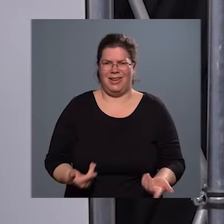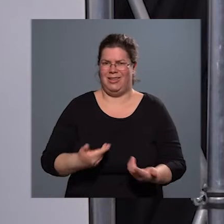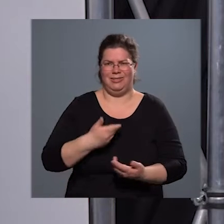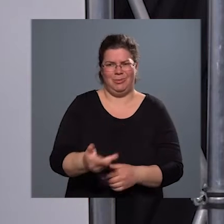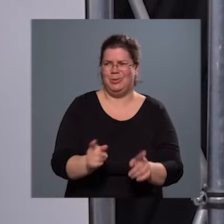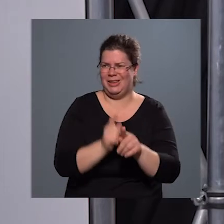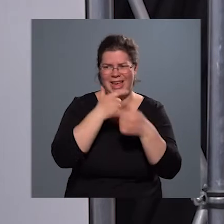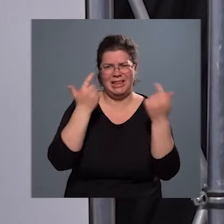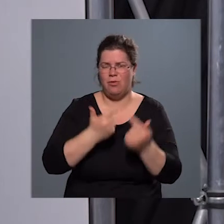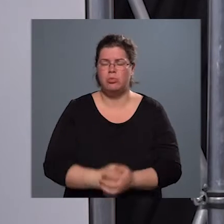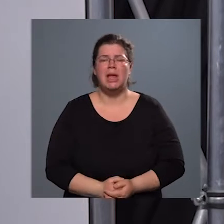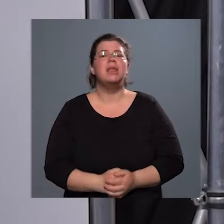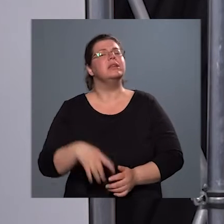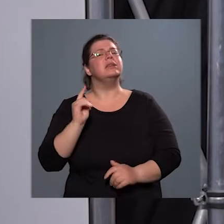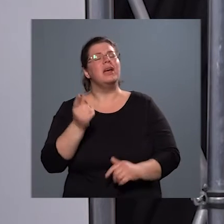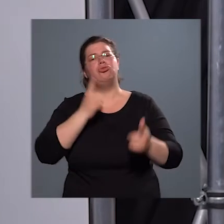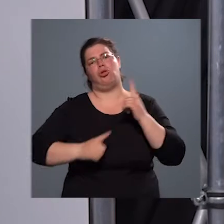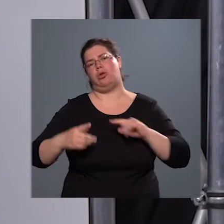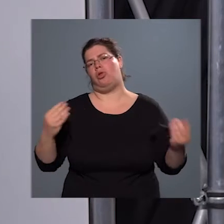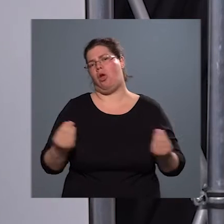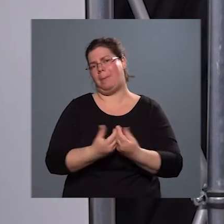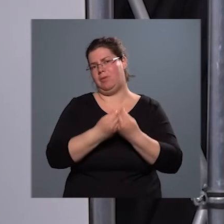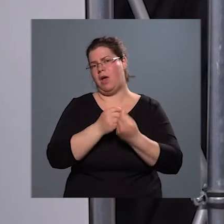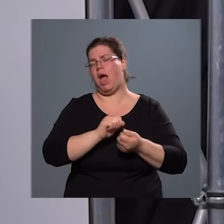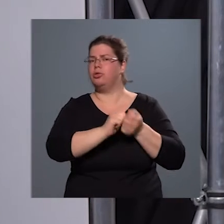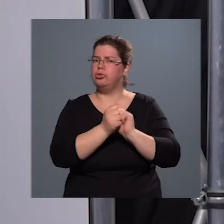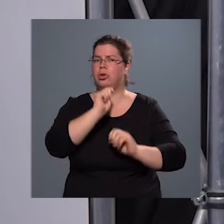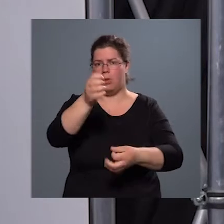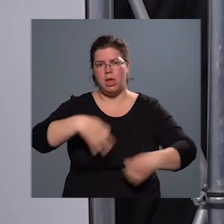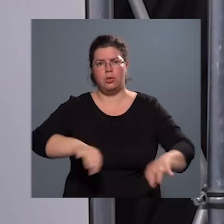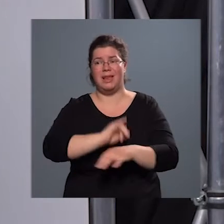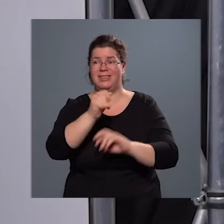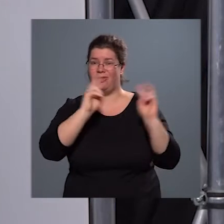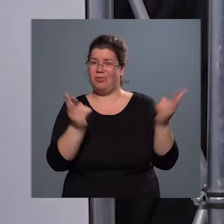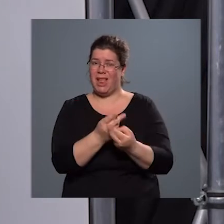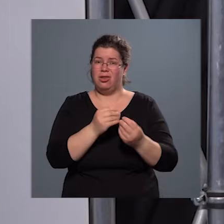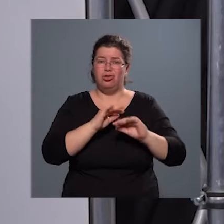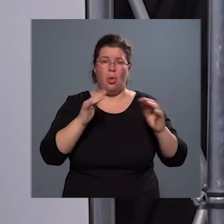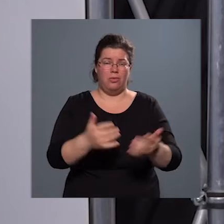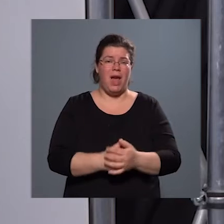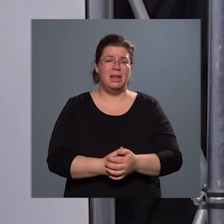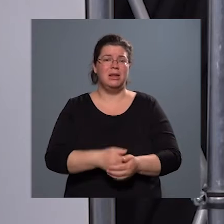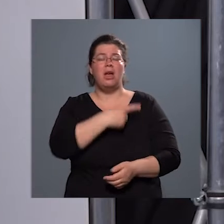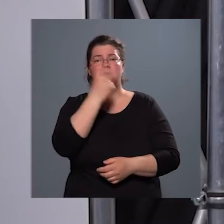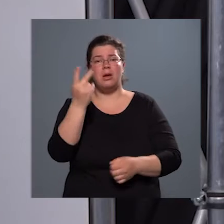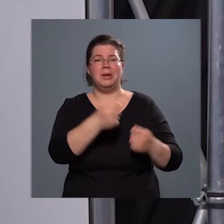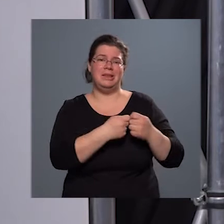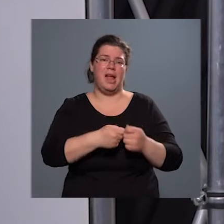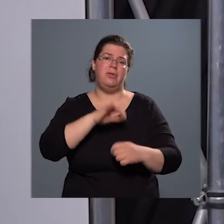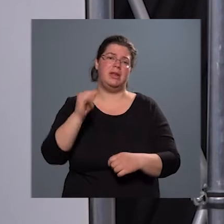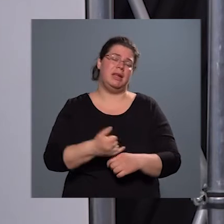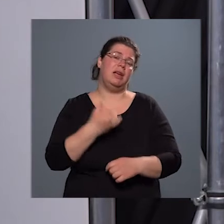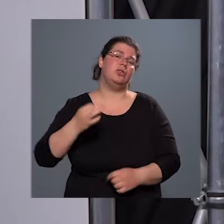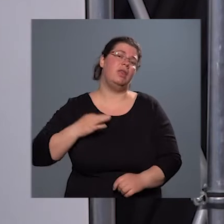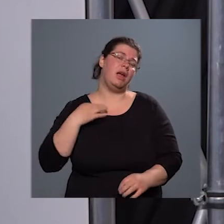ilyen információ. De hát sajnos, amivel küzdünk Magyarországon, küzdenek a világon és sokfelé a szakmai szervezetek, illetve az